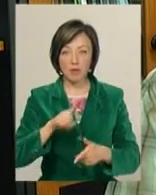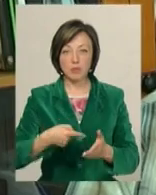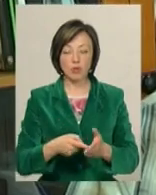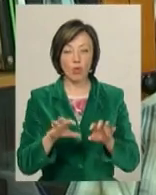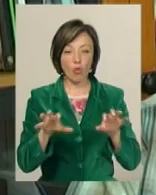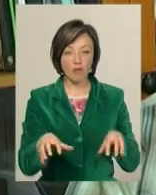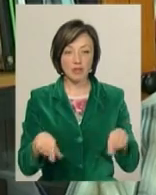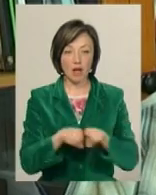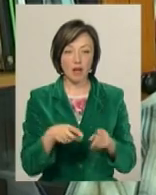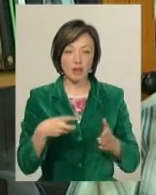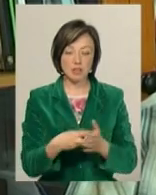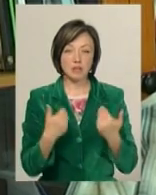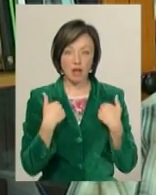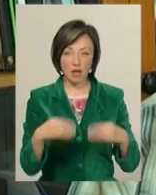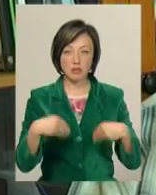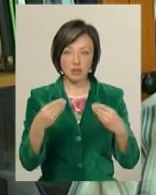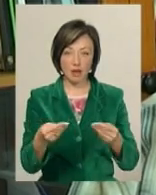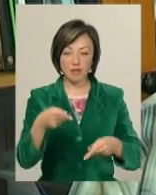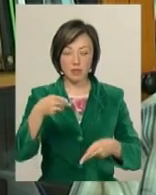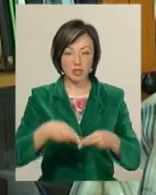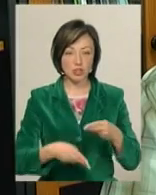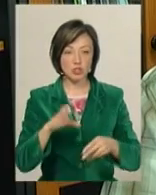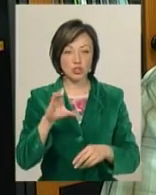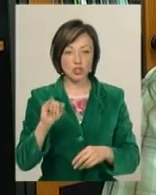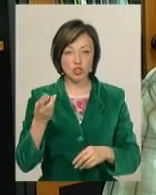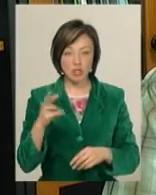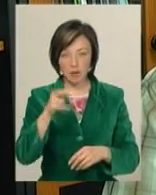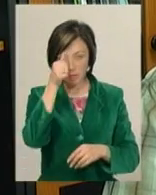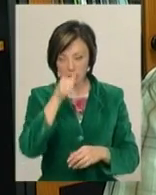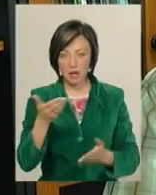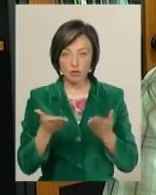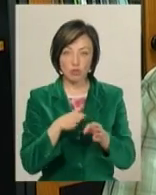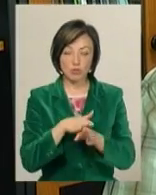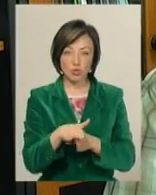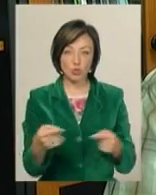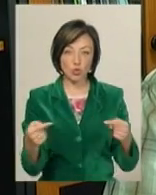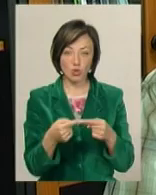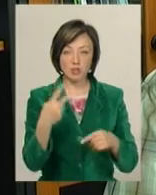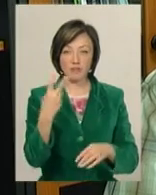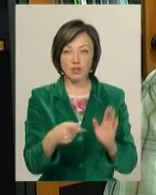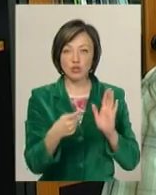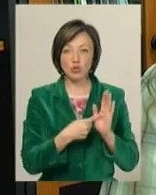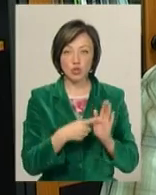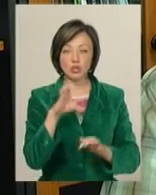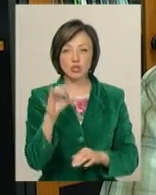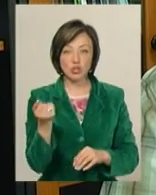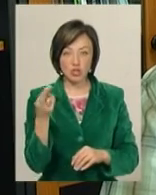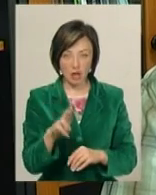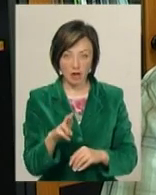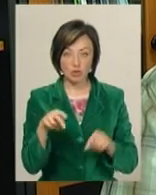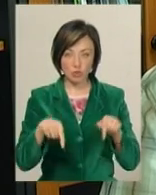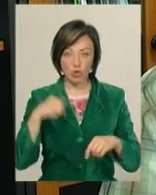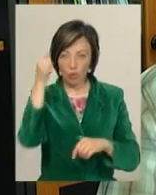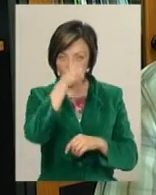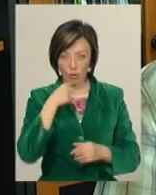голови. Такий лист я надав наприкінці січня місяця, якщо бути абсолютно точним, то 26 січня